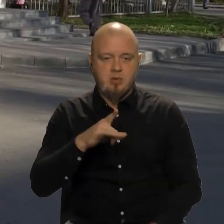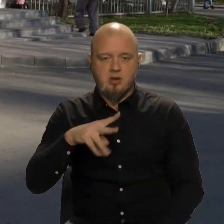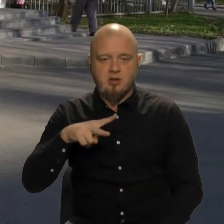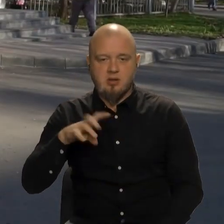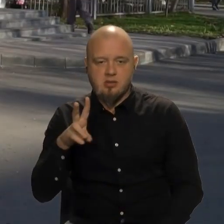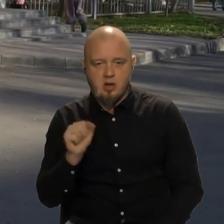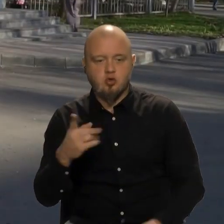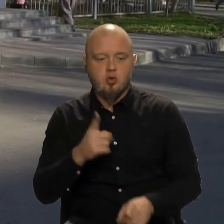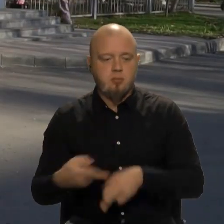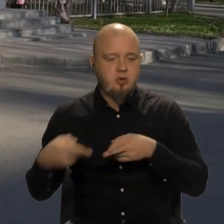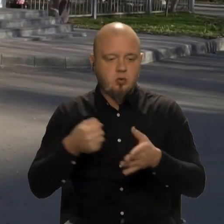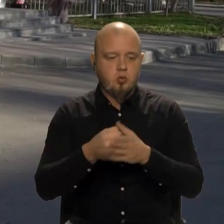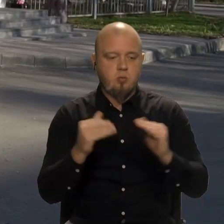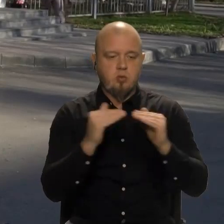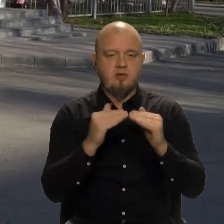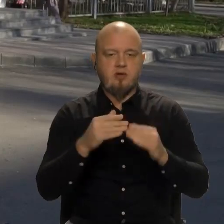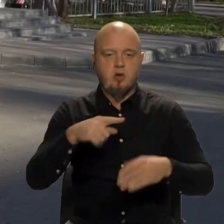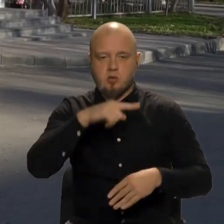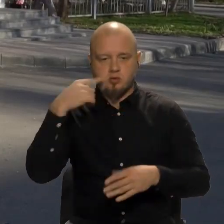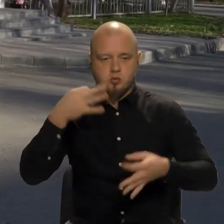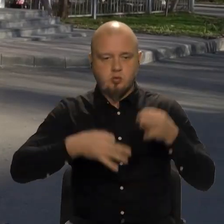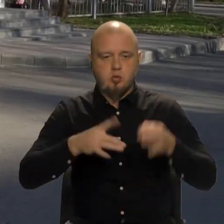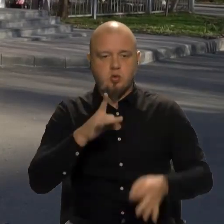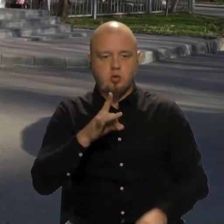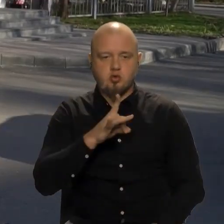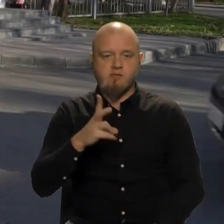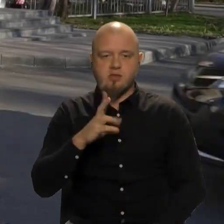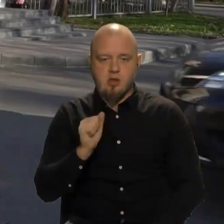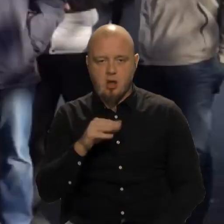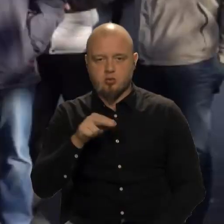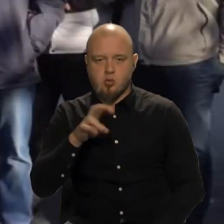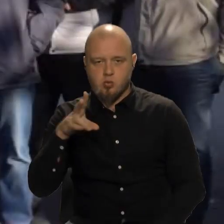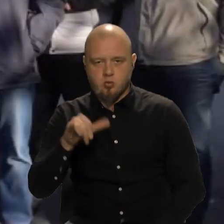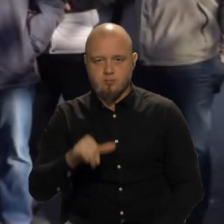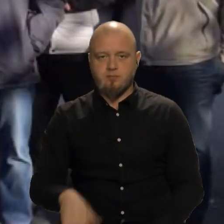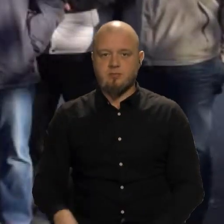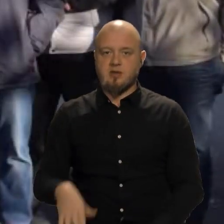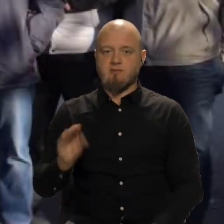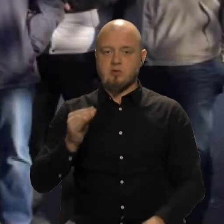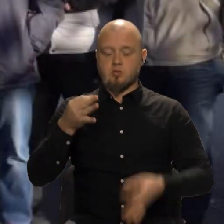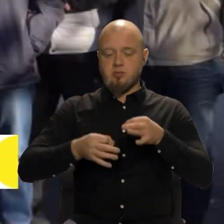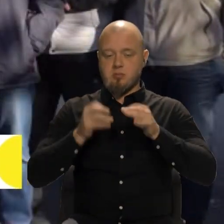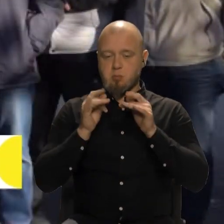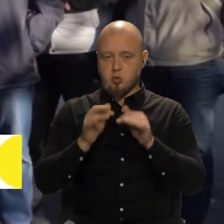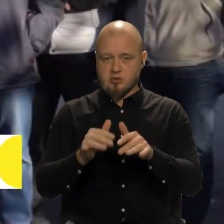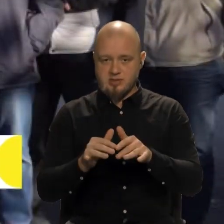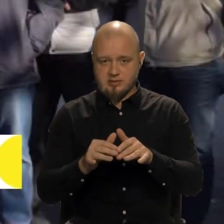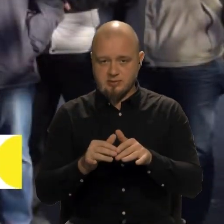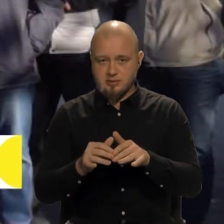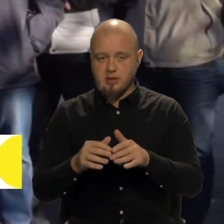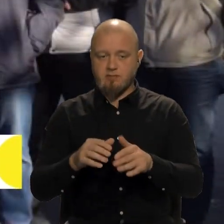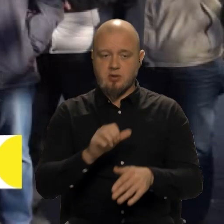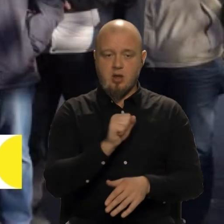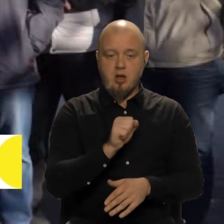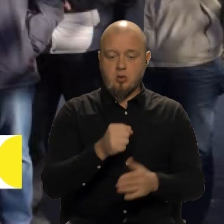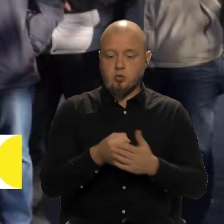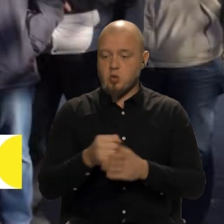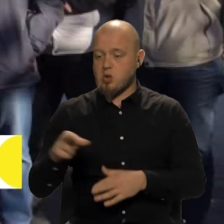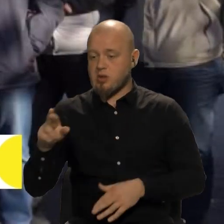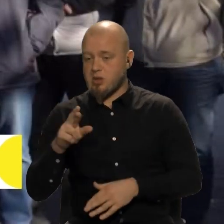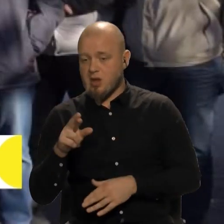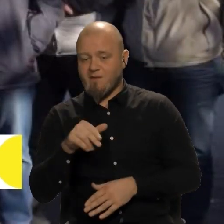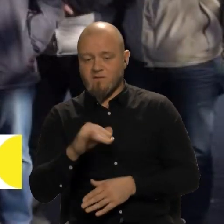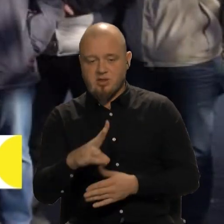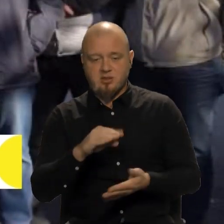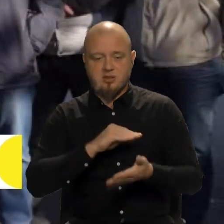приїхали до будівлі російського суду Ростова-на-Дону. Весь судовий процес, він